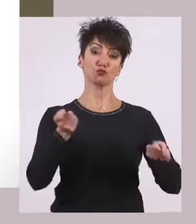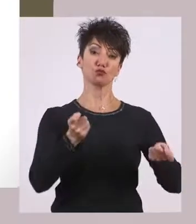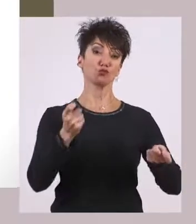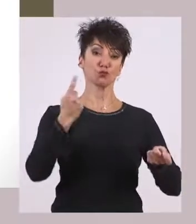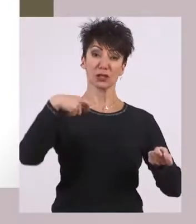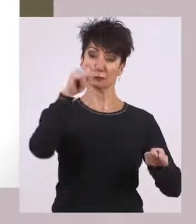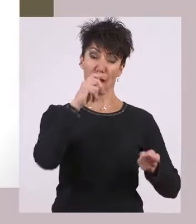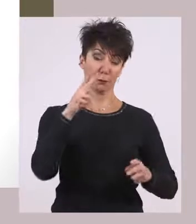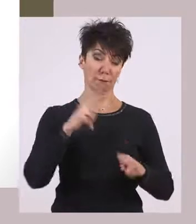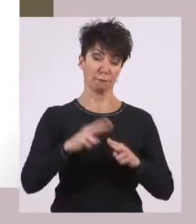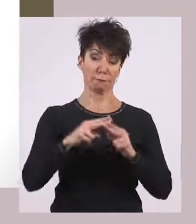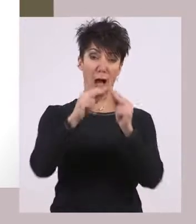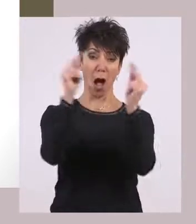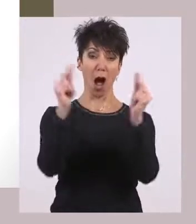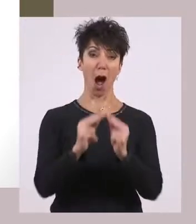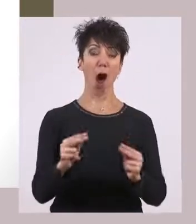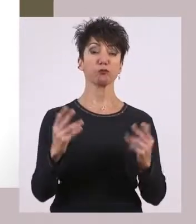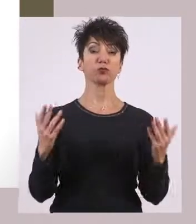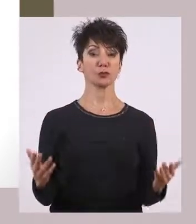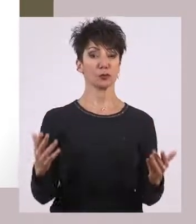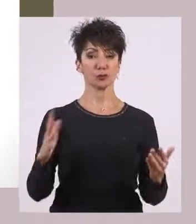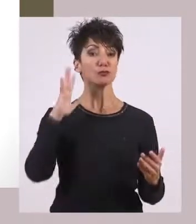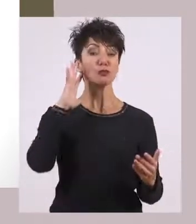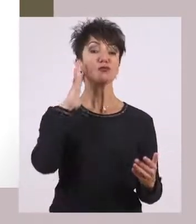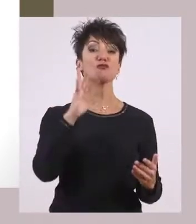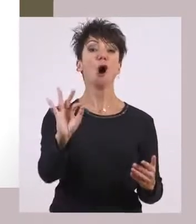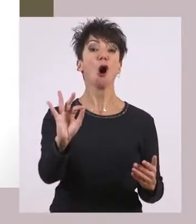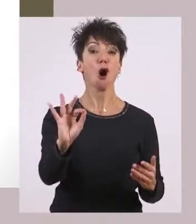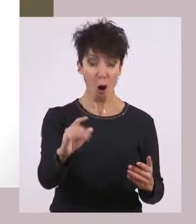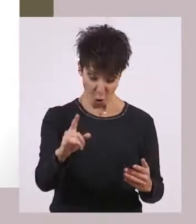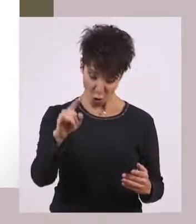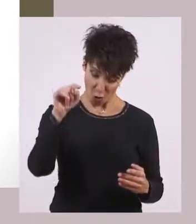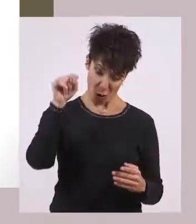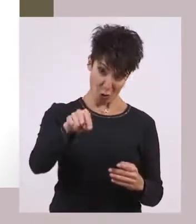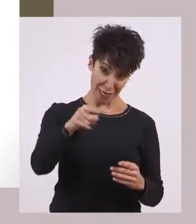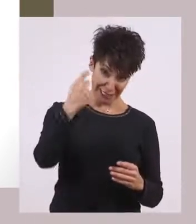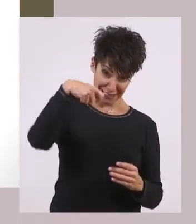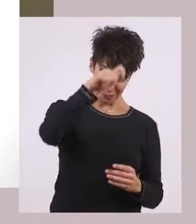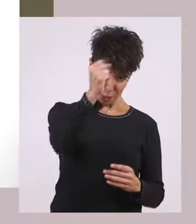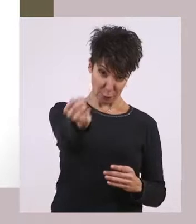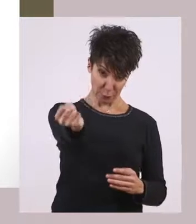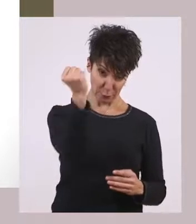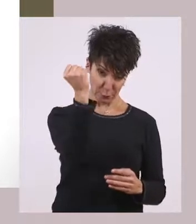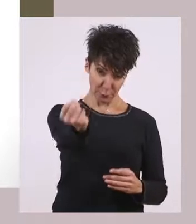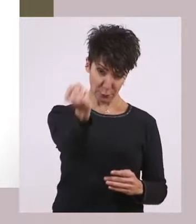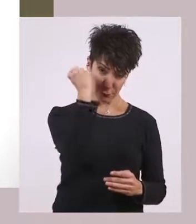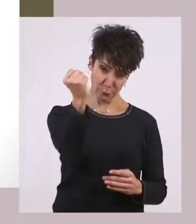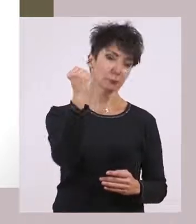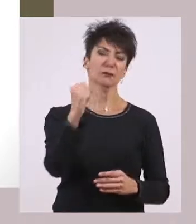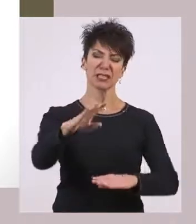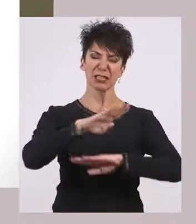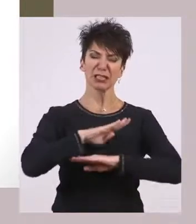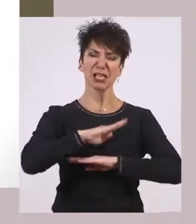πολυκράτος. Η Σπάρτη θα γίνει μία από τις ισχυρότερες, αν όχι η ισχυρότερη